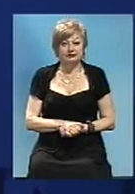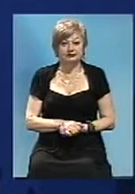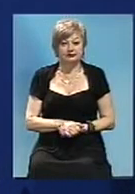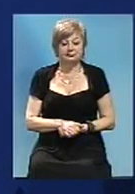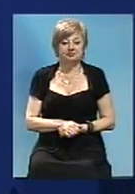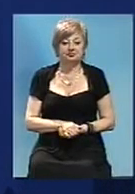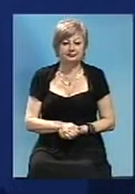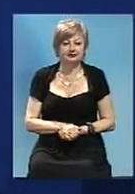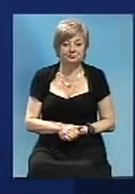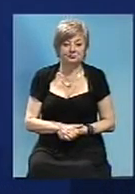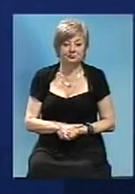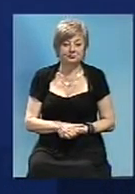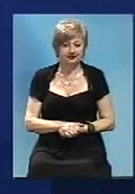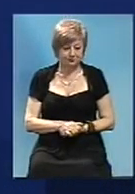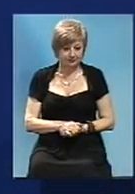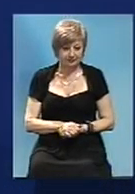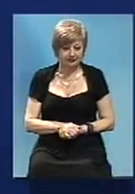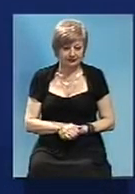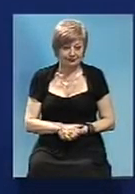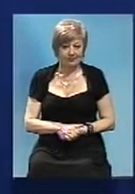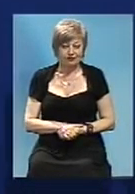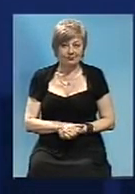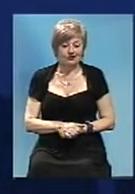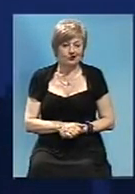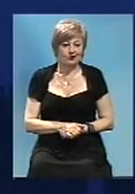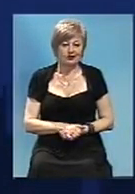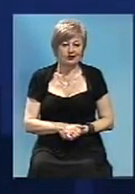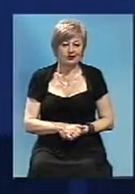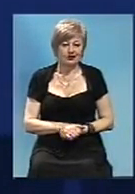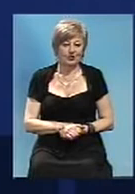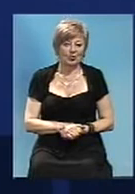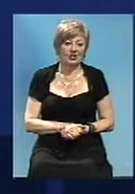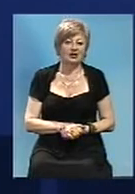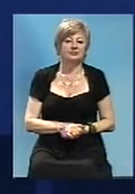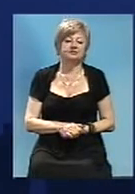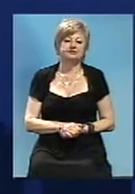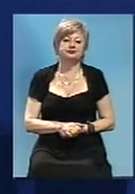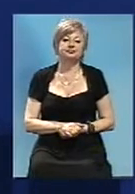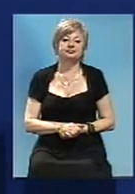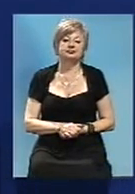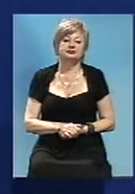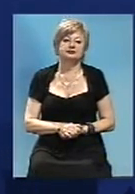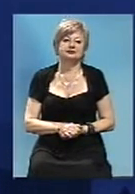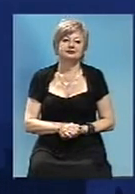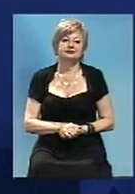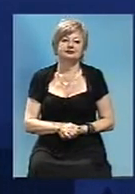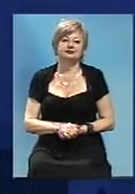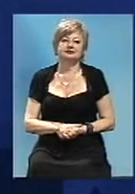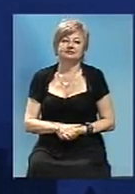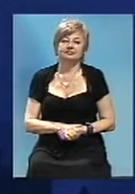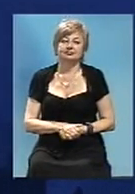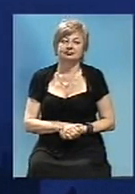ремонт, там, де знаходиться багато відповідь, відповідь, вони ремонтирують дороги. Не можна сравнити дороги